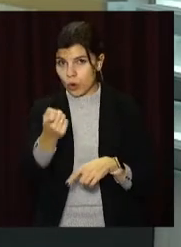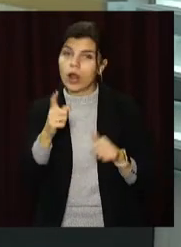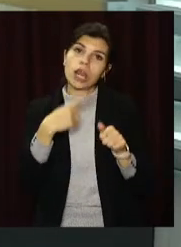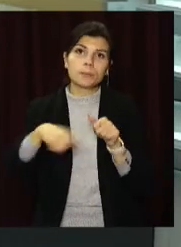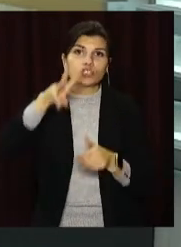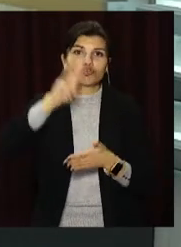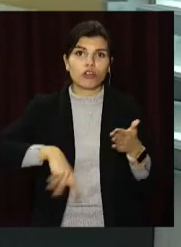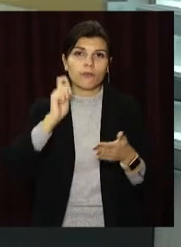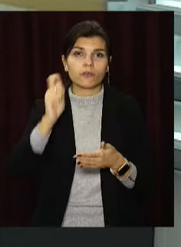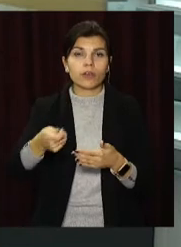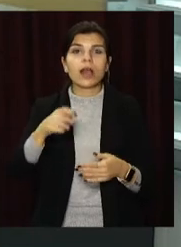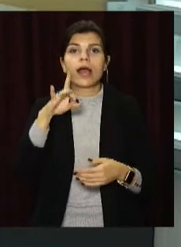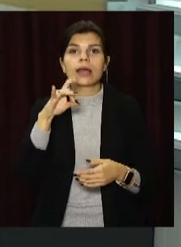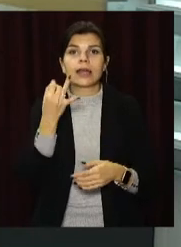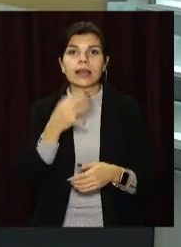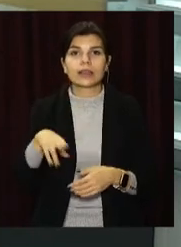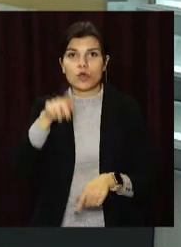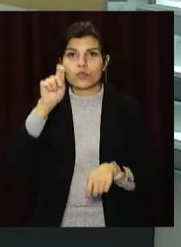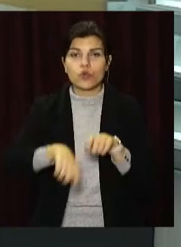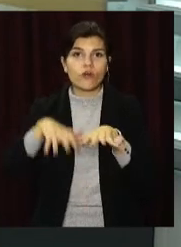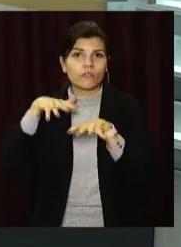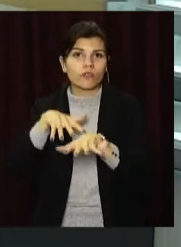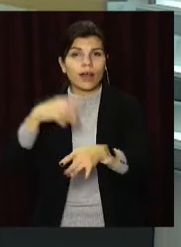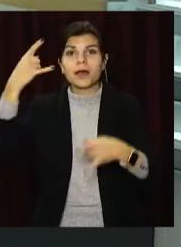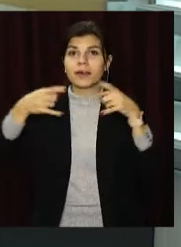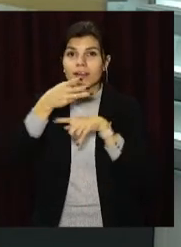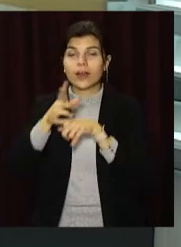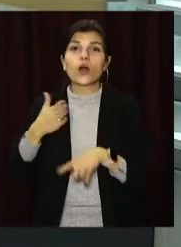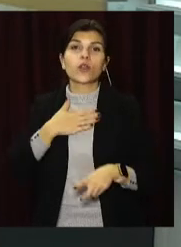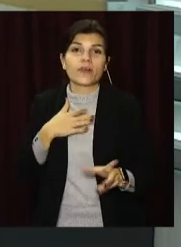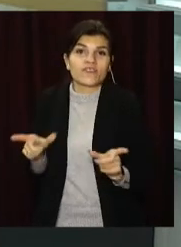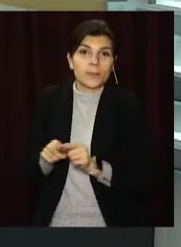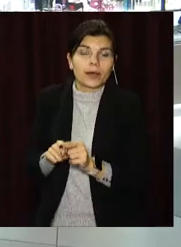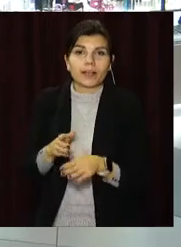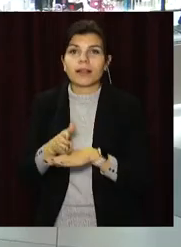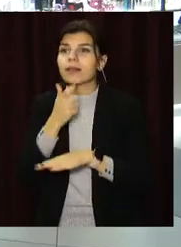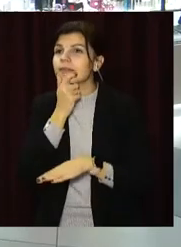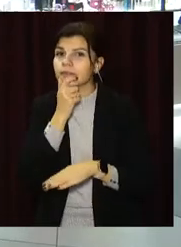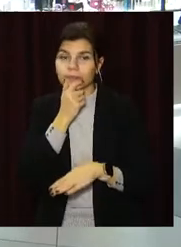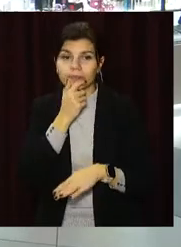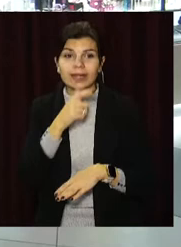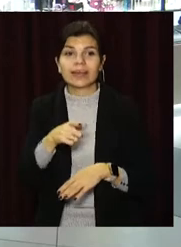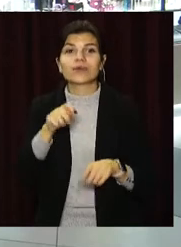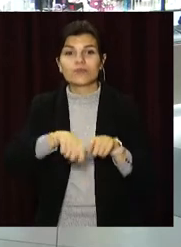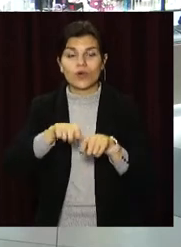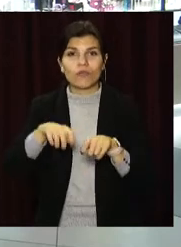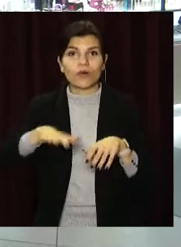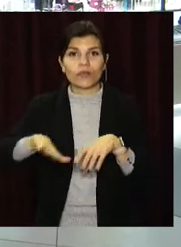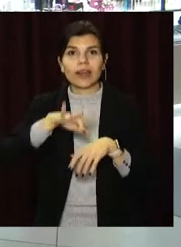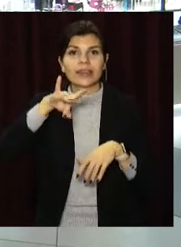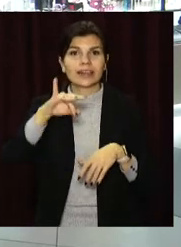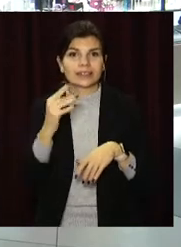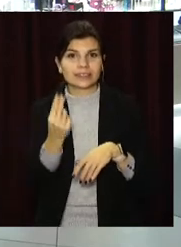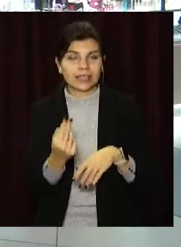штраф. У черговий рейд з перевіряльниками вийшла наша Вікторія Вахрушина. Черговий рейд в одному з